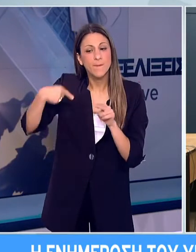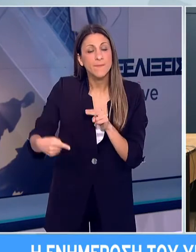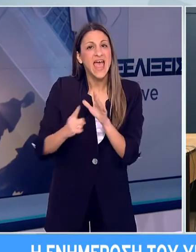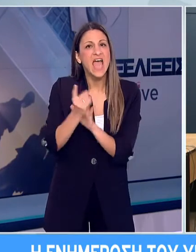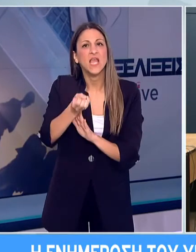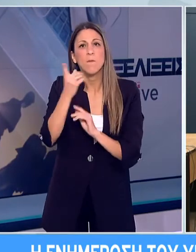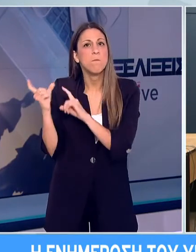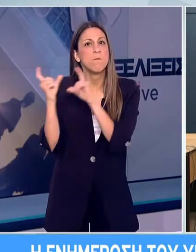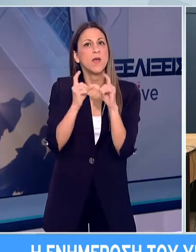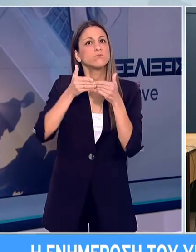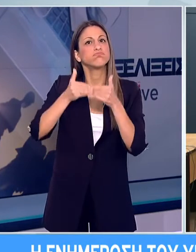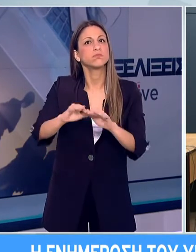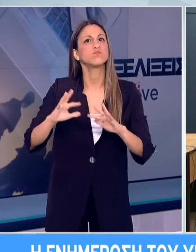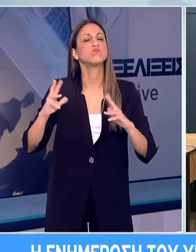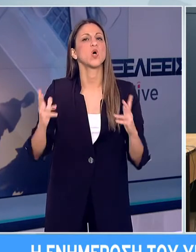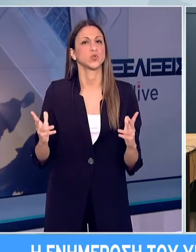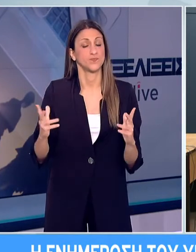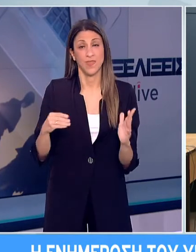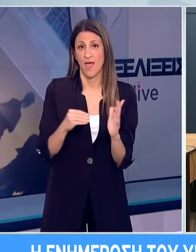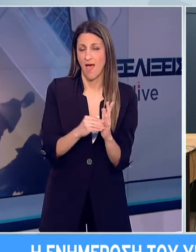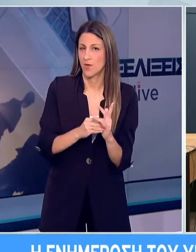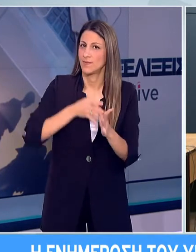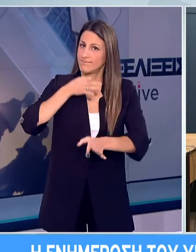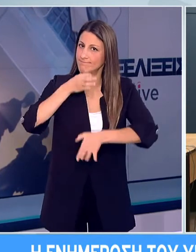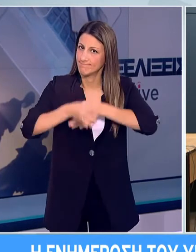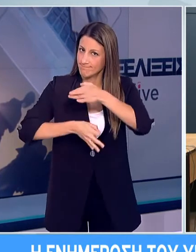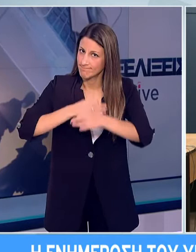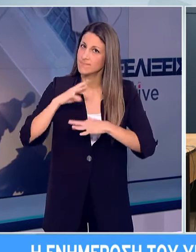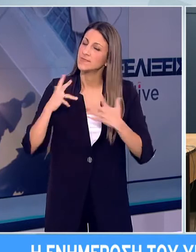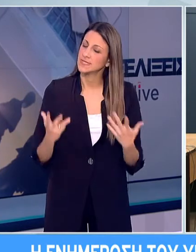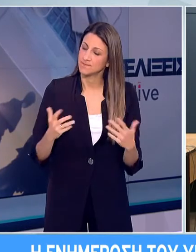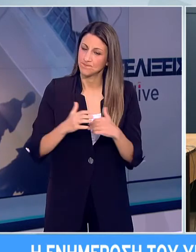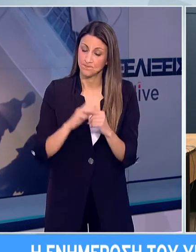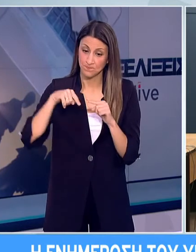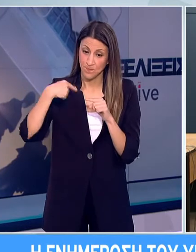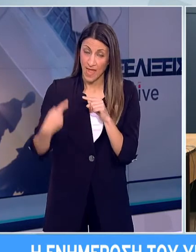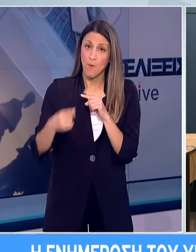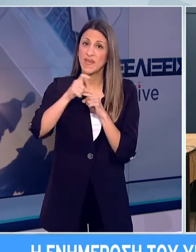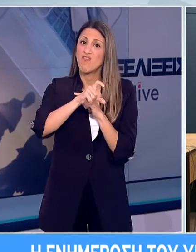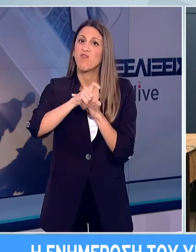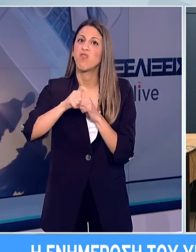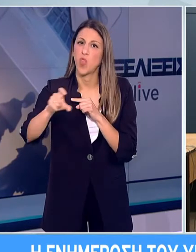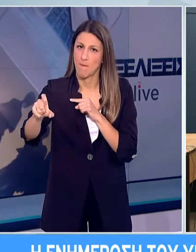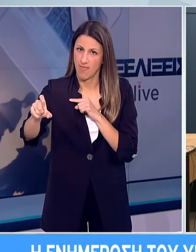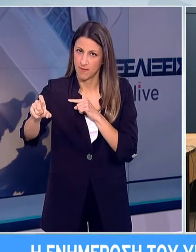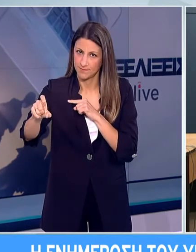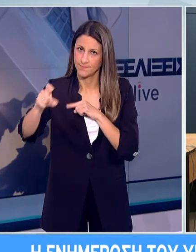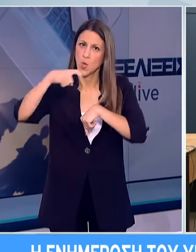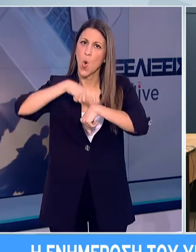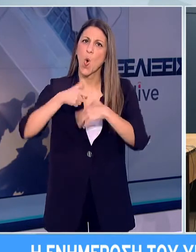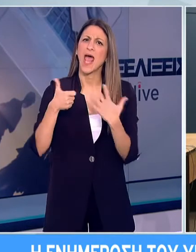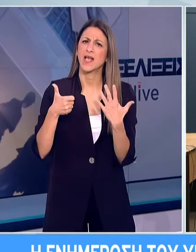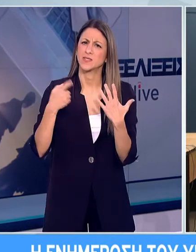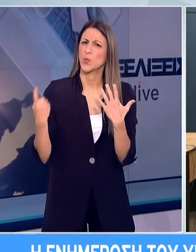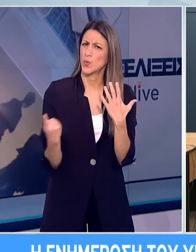Μαΐου. Πριν ξεκινήσει η ενημέρωση, θέλουμε να γνωστοποιήσουμε ότι από την ερχόμενη εβδομάδα η